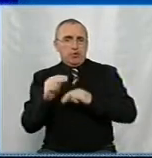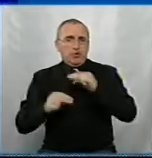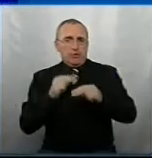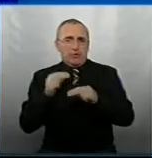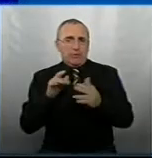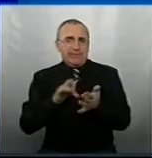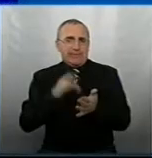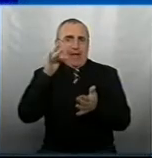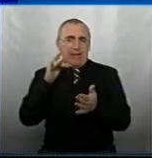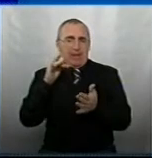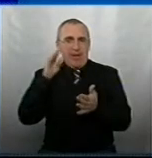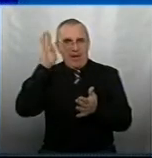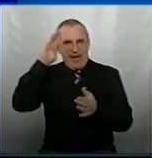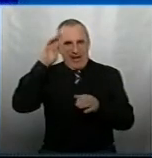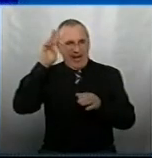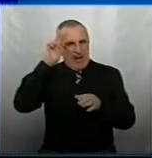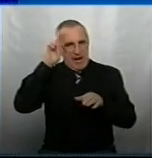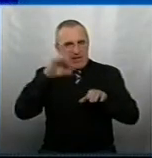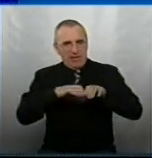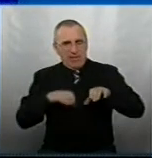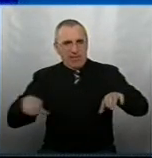централізовану каналізацію,